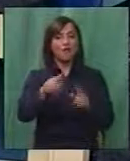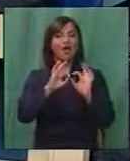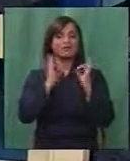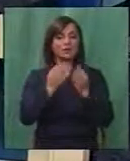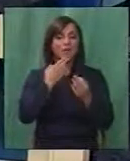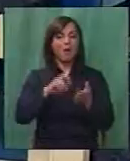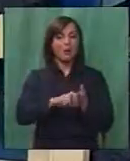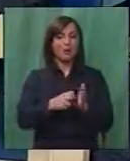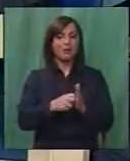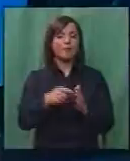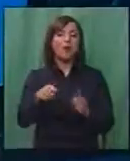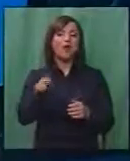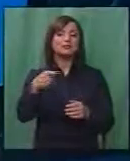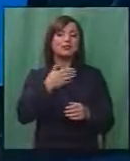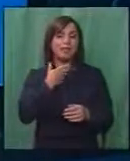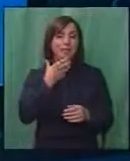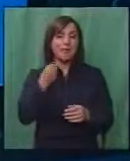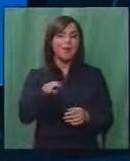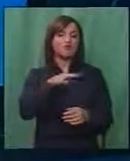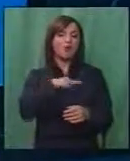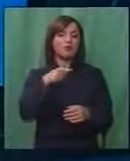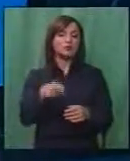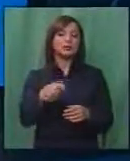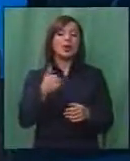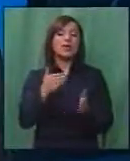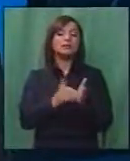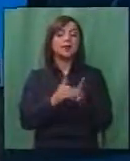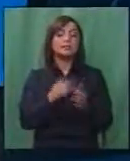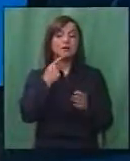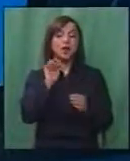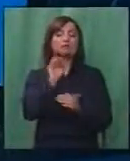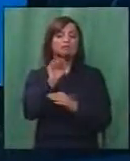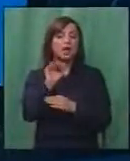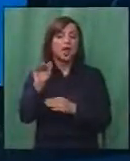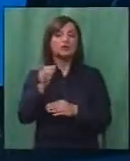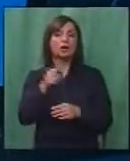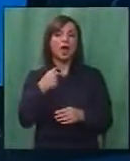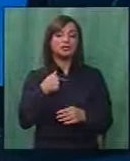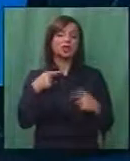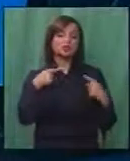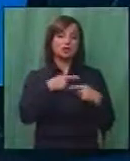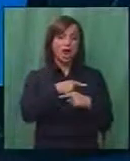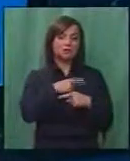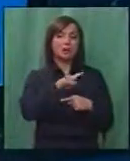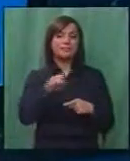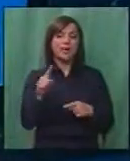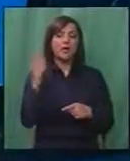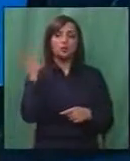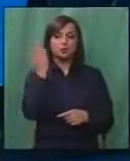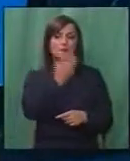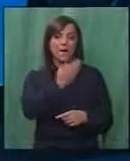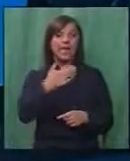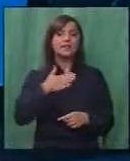Омбусманот нема такви надлежности, тоа се знае. Омбусманот треба да убедува. Апсолутно, Меѓутоа, за жал, не успеале